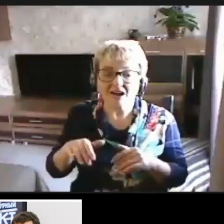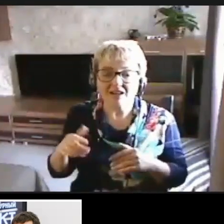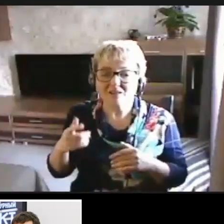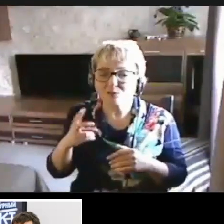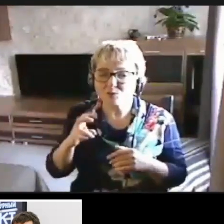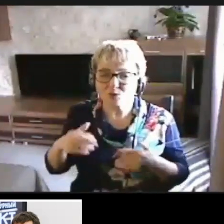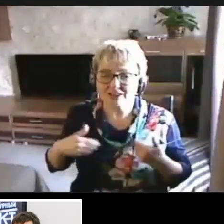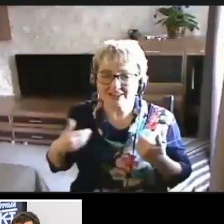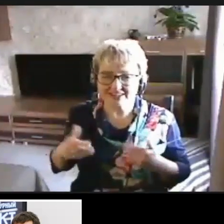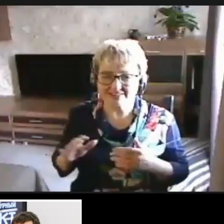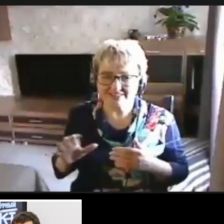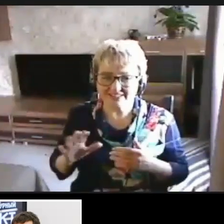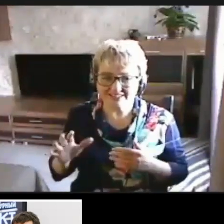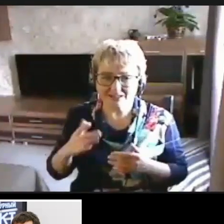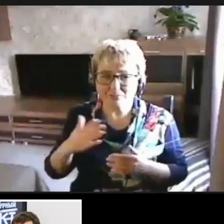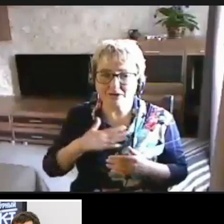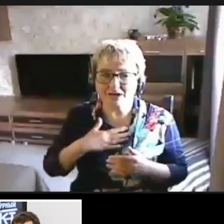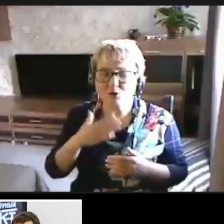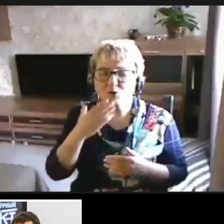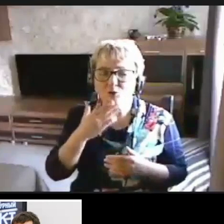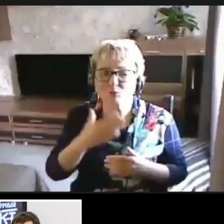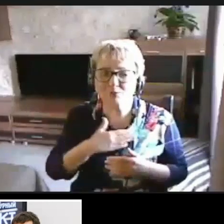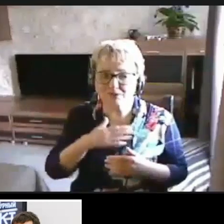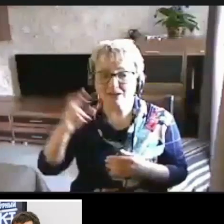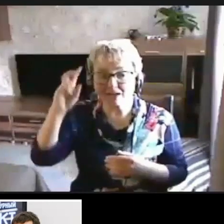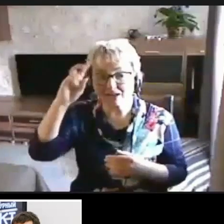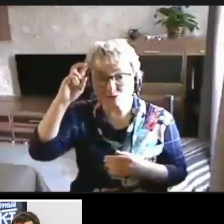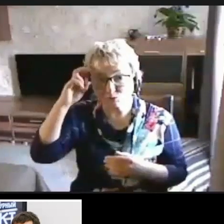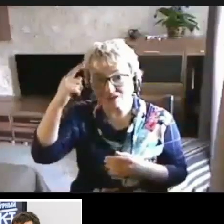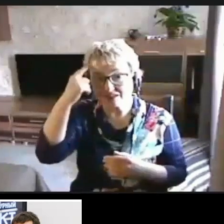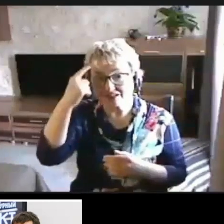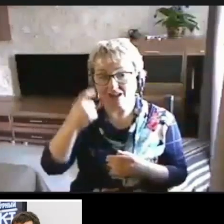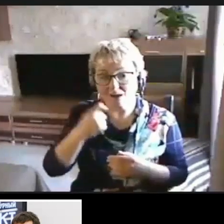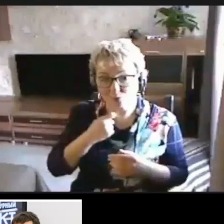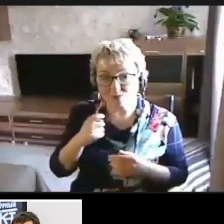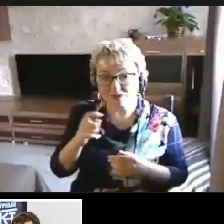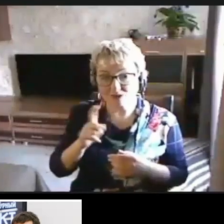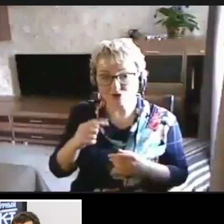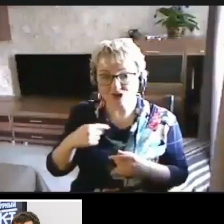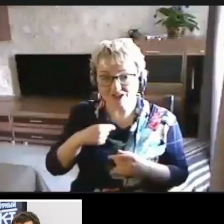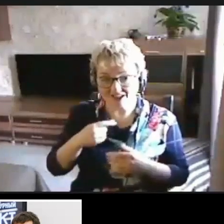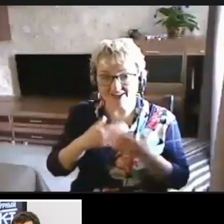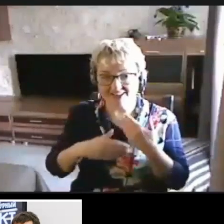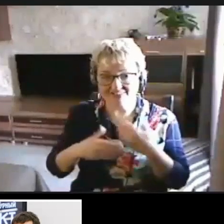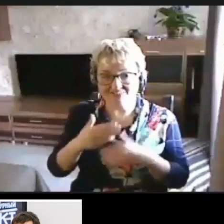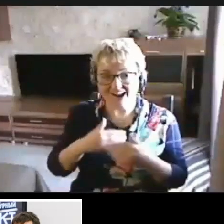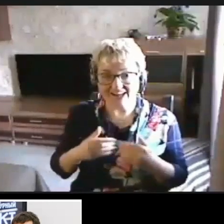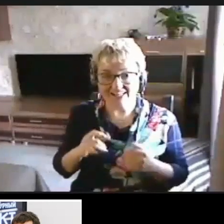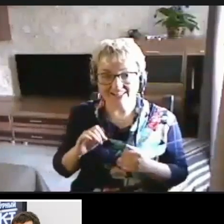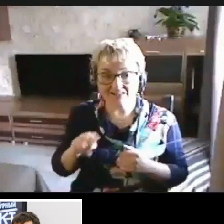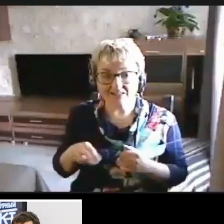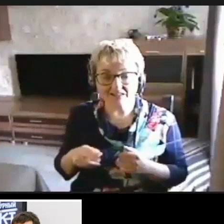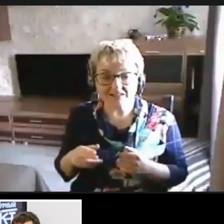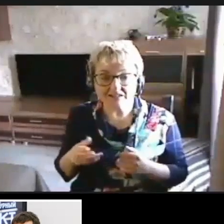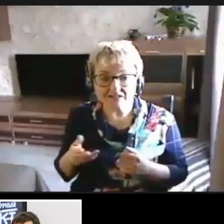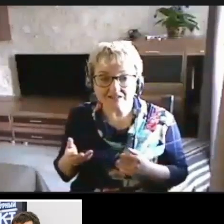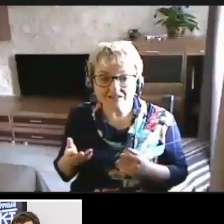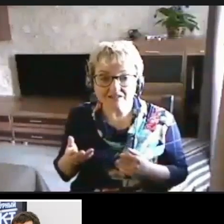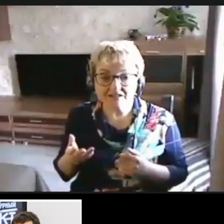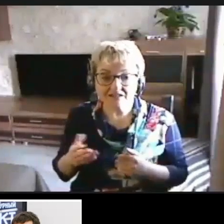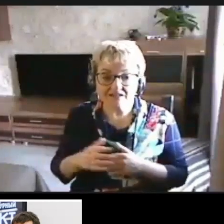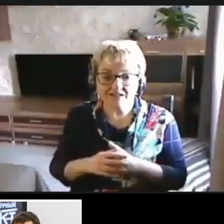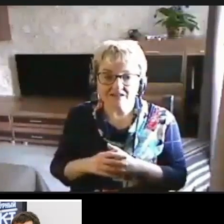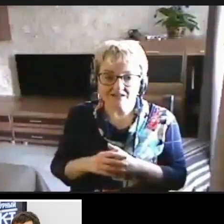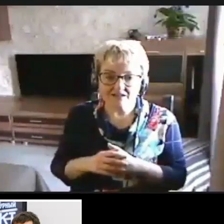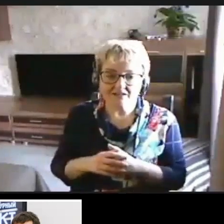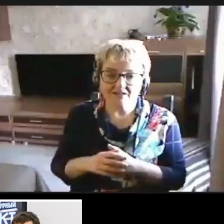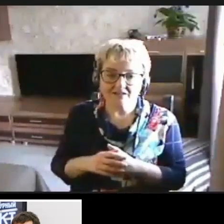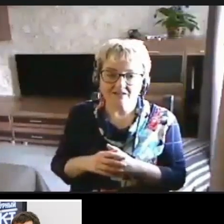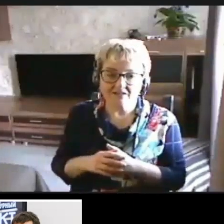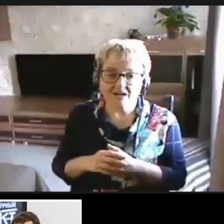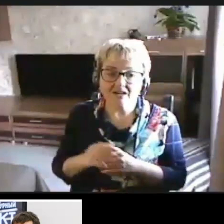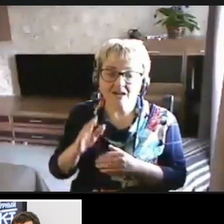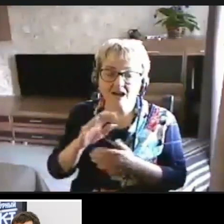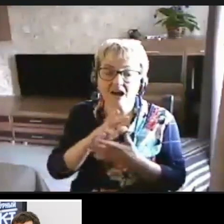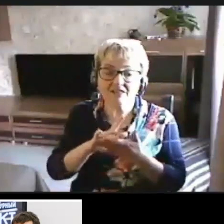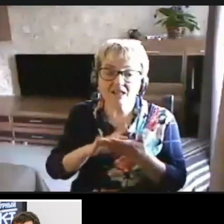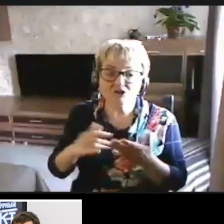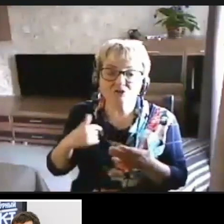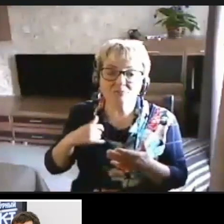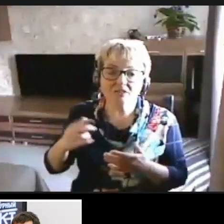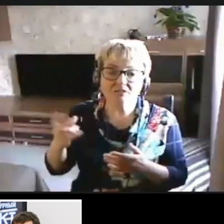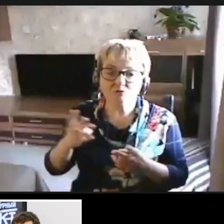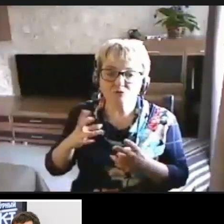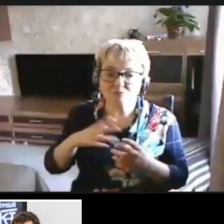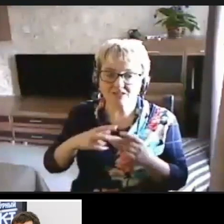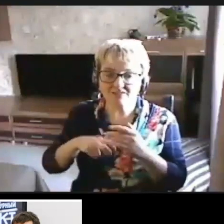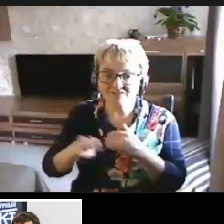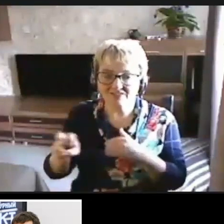мне в очередной раз мое любимое государство напомнило, что вообще-то, говоря, я инвалид. Вот. Дальше мне нужно было